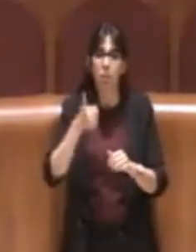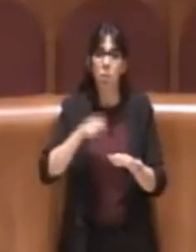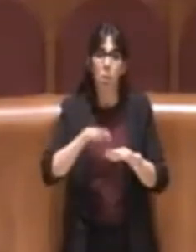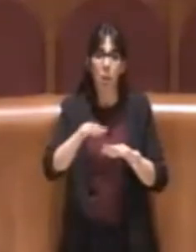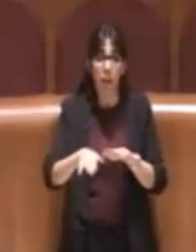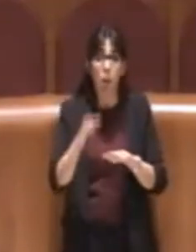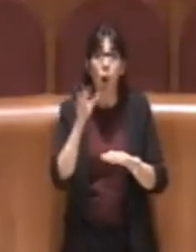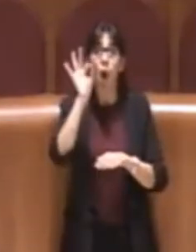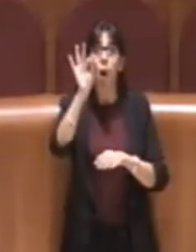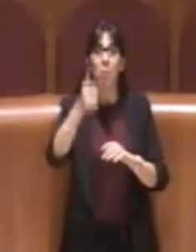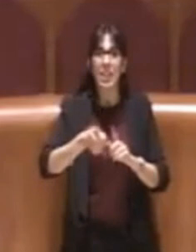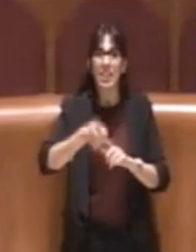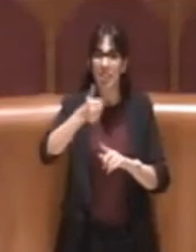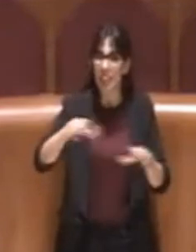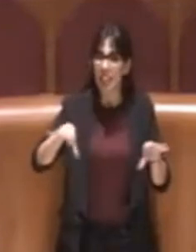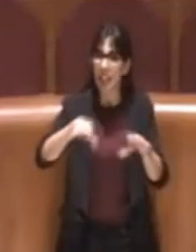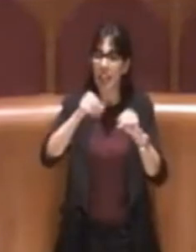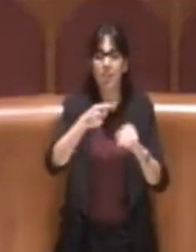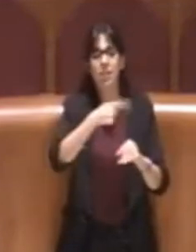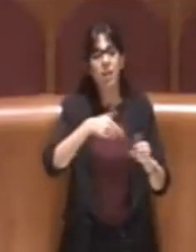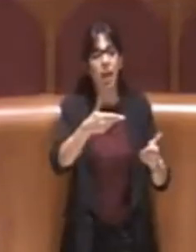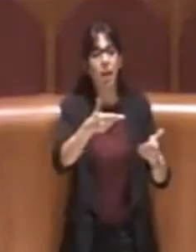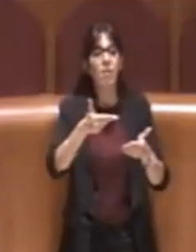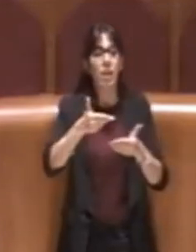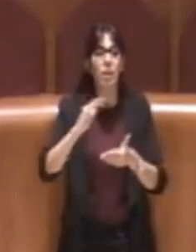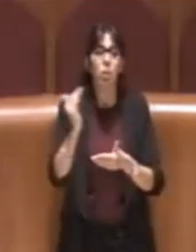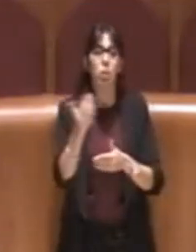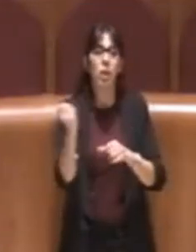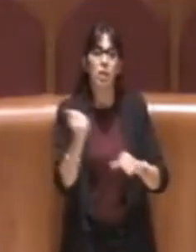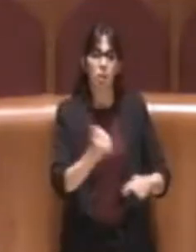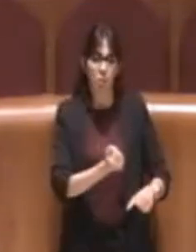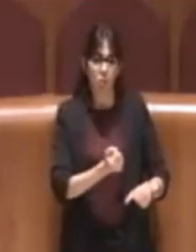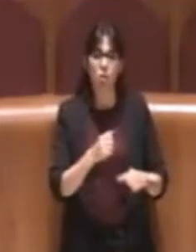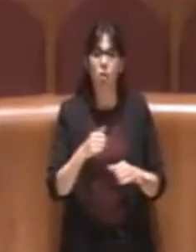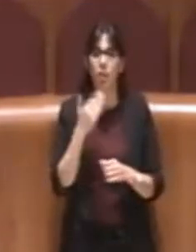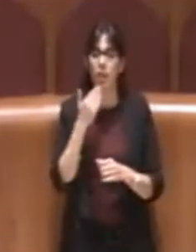inviteremo tutte le istituzioni, come giusto che sia. Grazie.